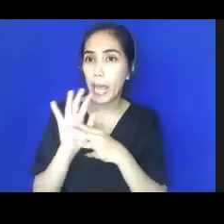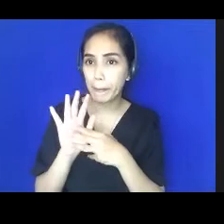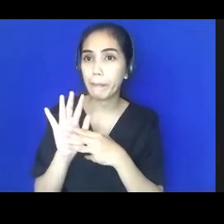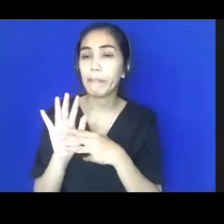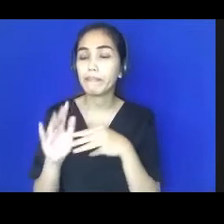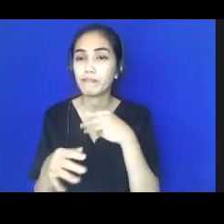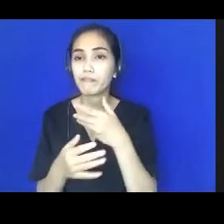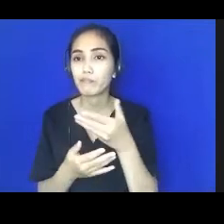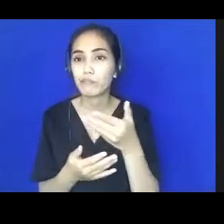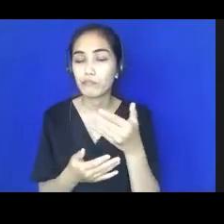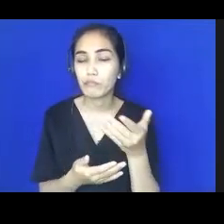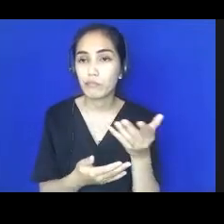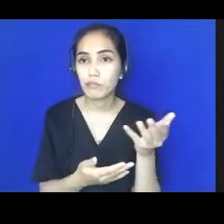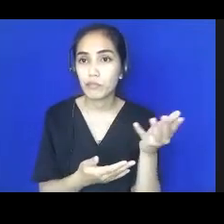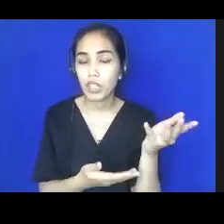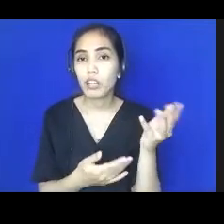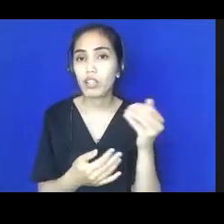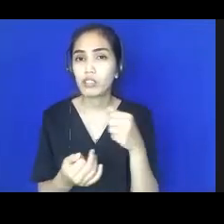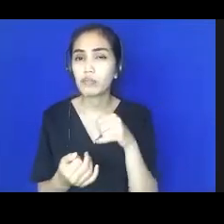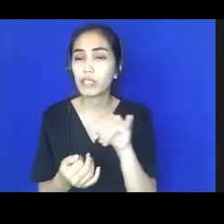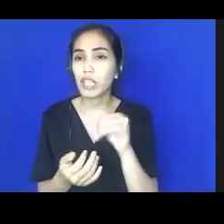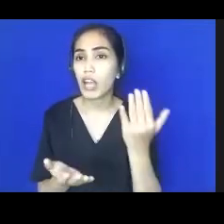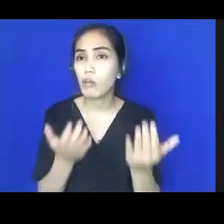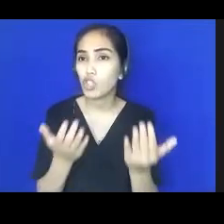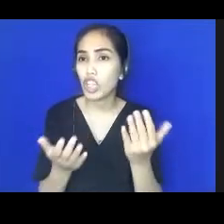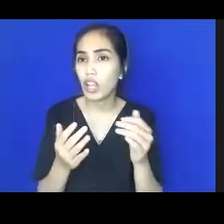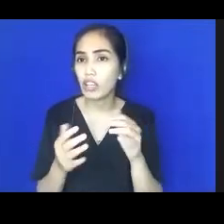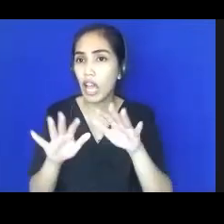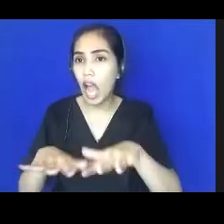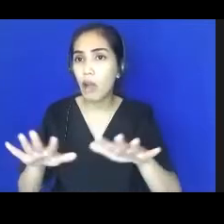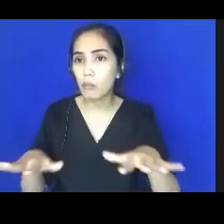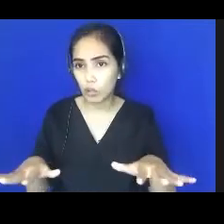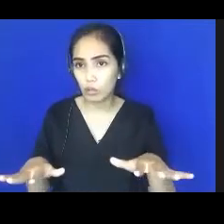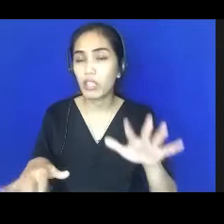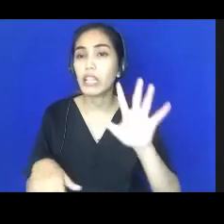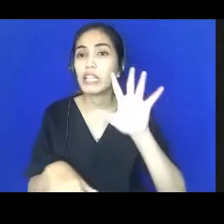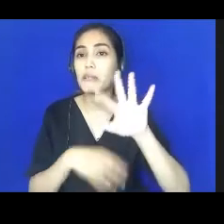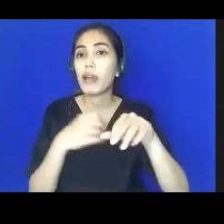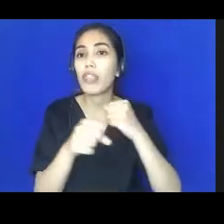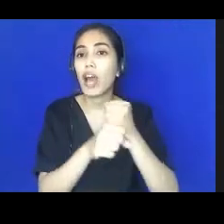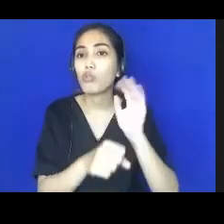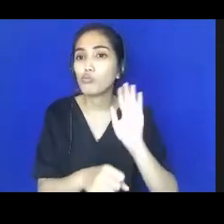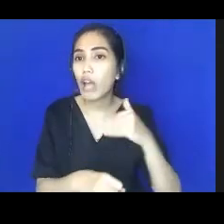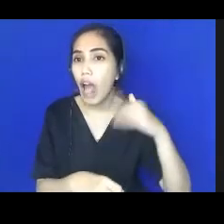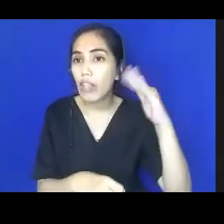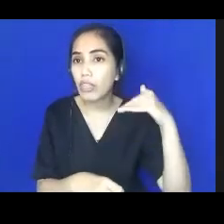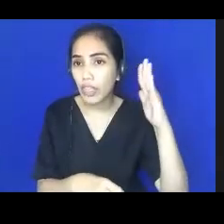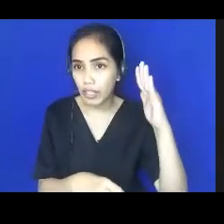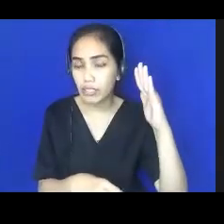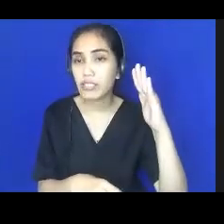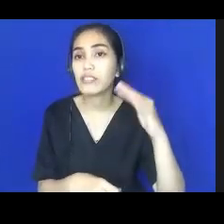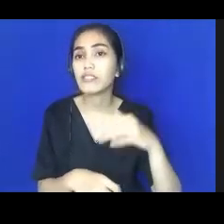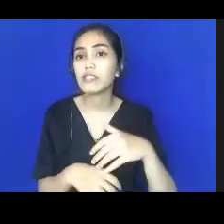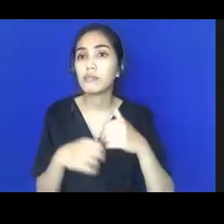yaitu kemungkinan anak lewat usia lima tahun jadi survive sampai lima tahun kemudian